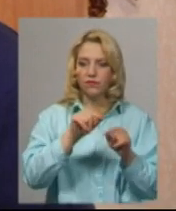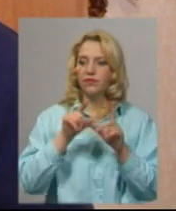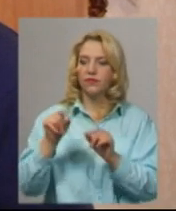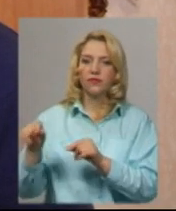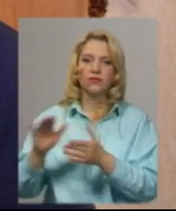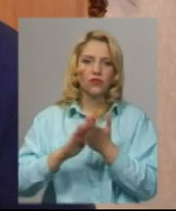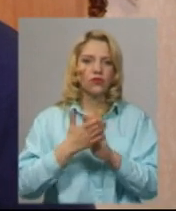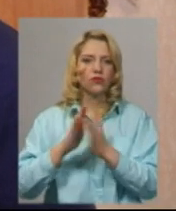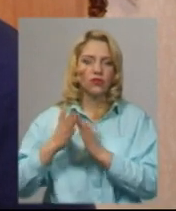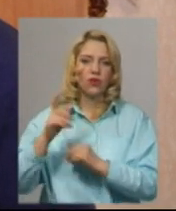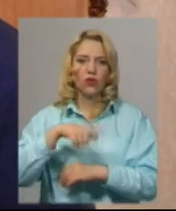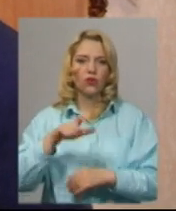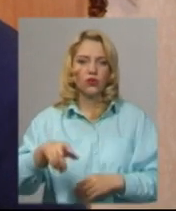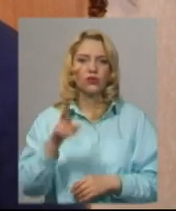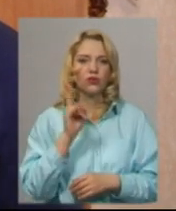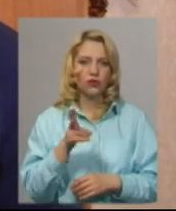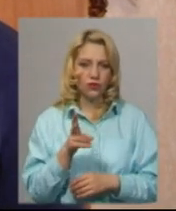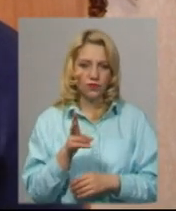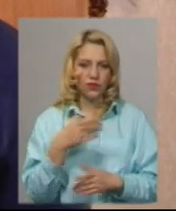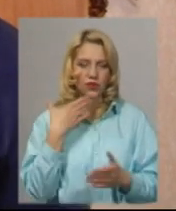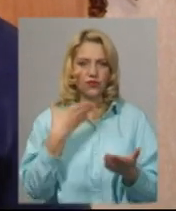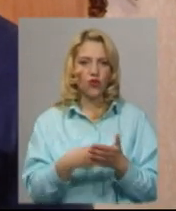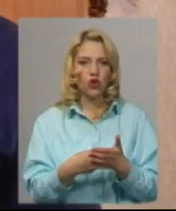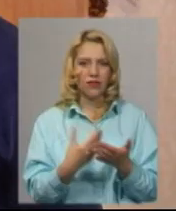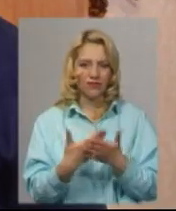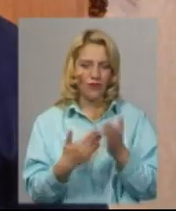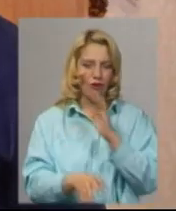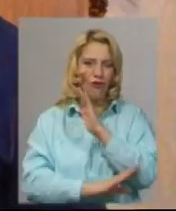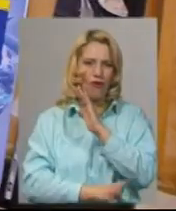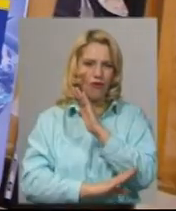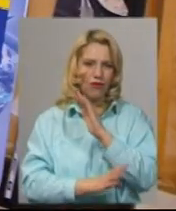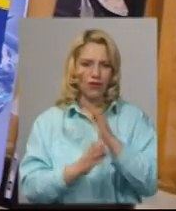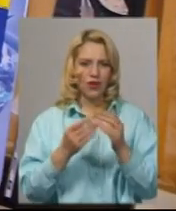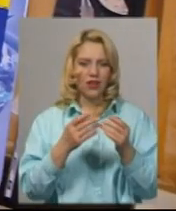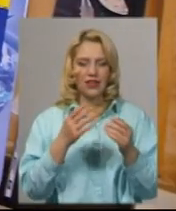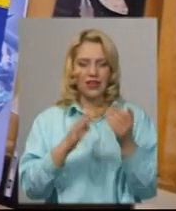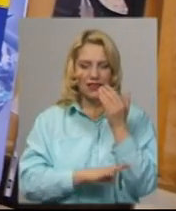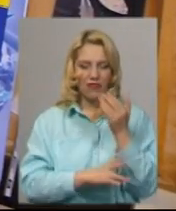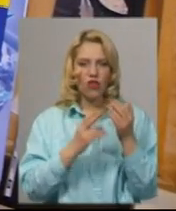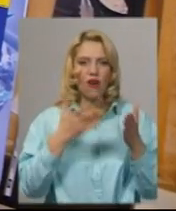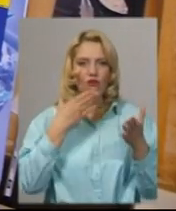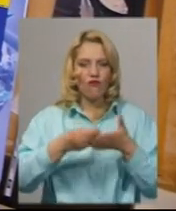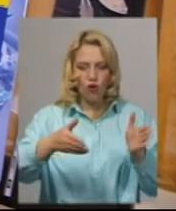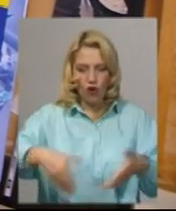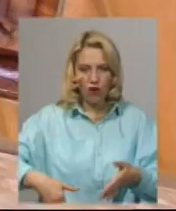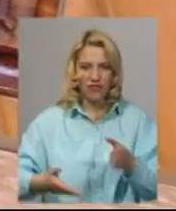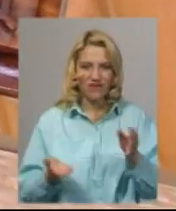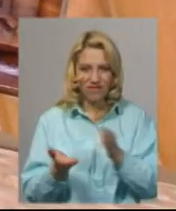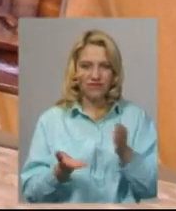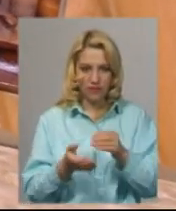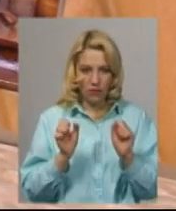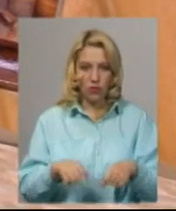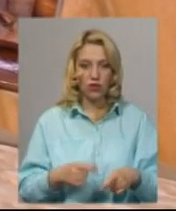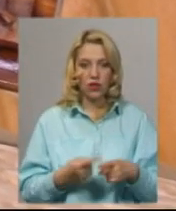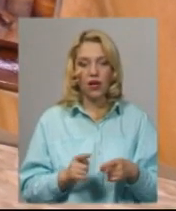які на своїх городах ріжуть деревину. Одна ікона може нараховувати до 500 деталей, каже